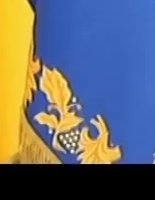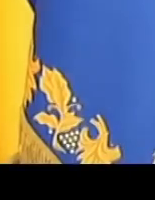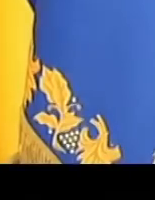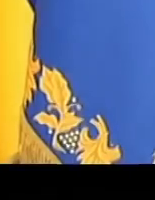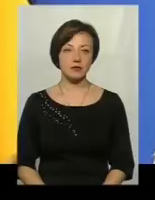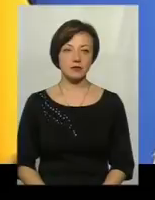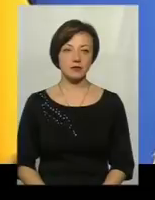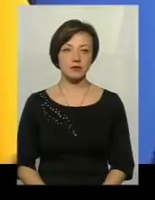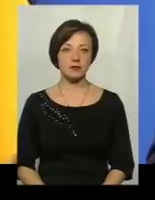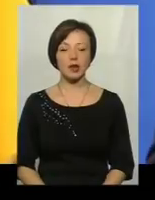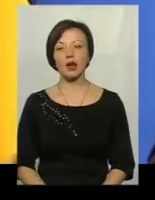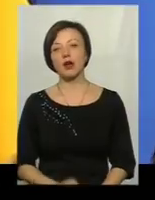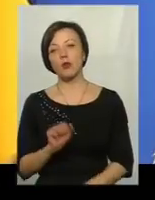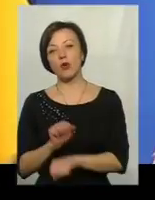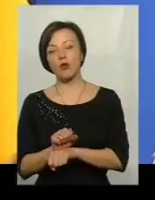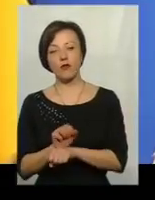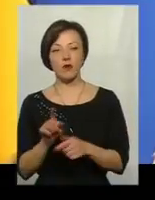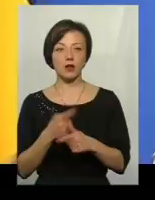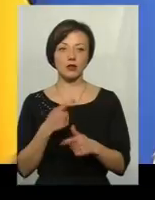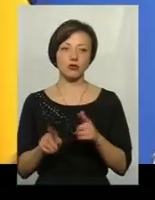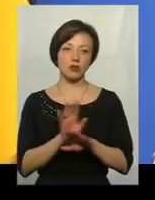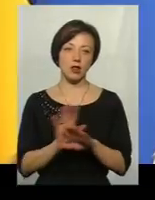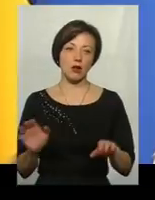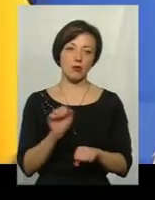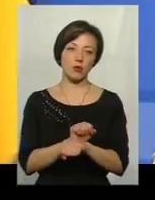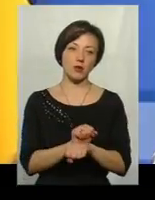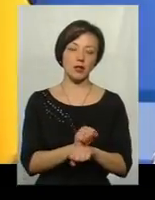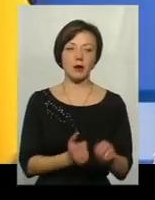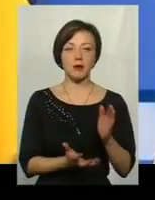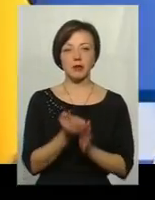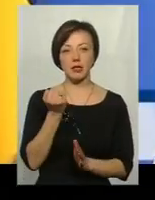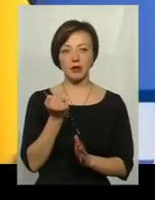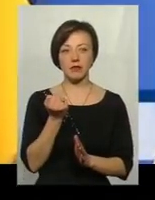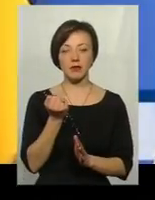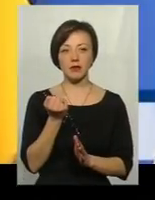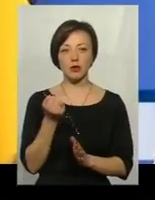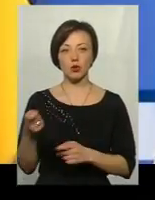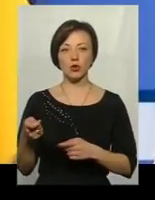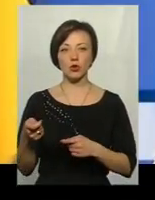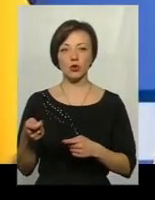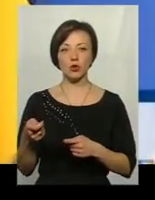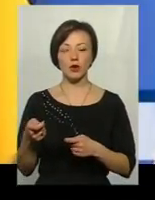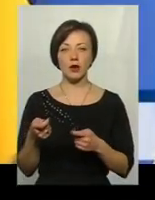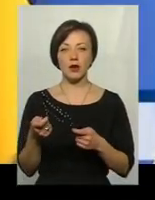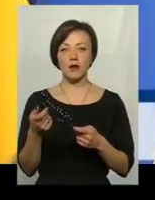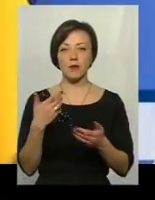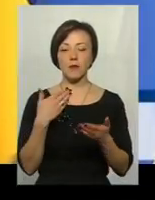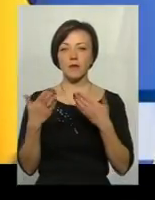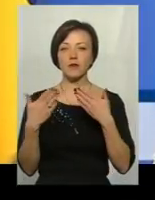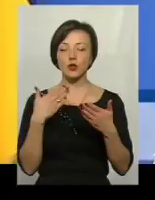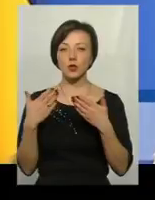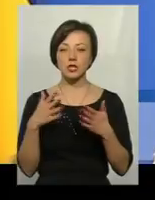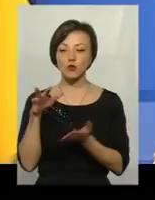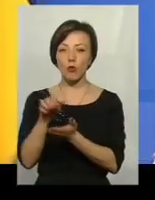Блокувати чи не блокувати? Підтримувати з окупованими районами, бодай мінімальні економічні